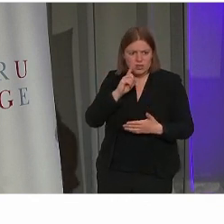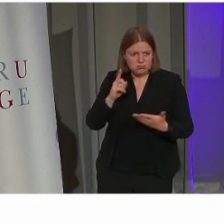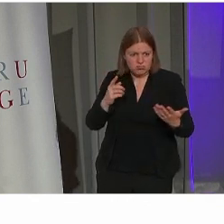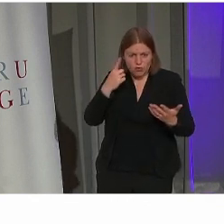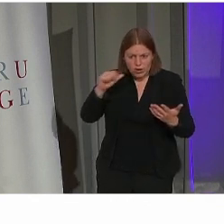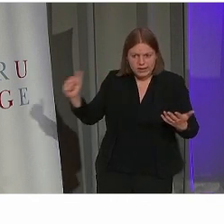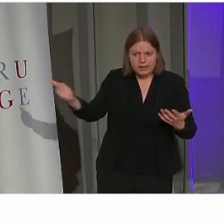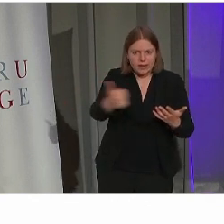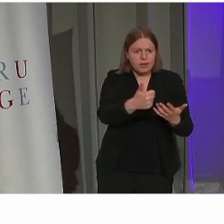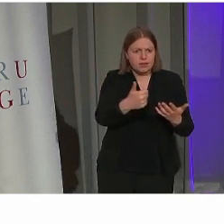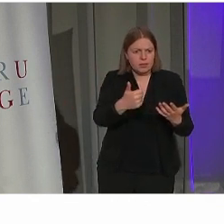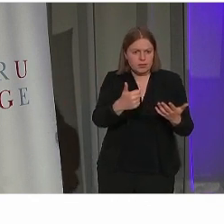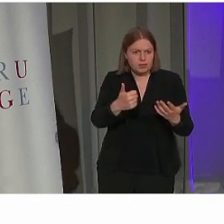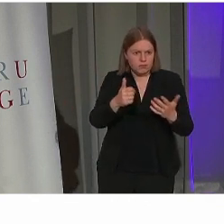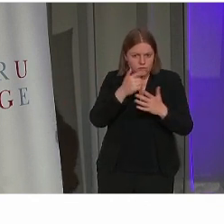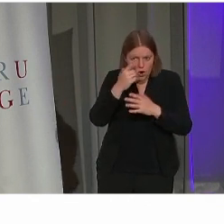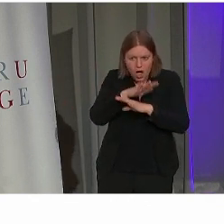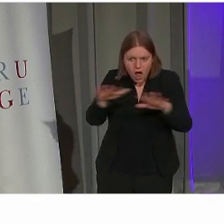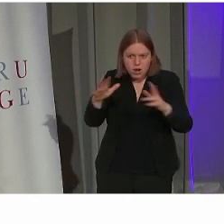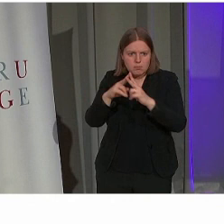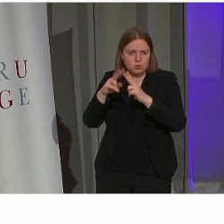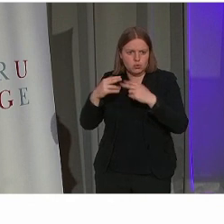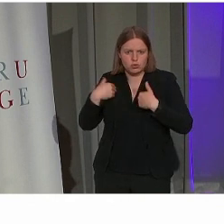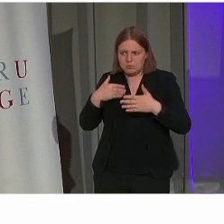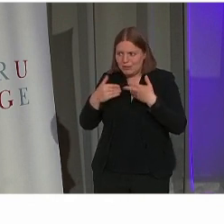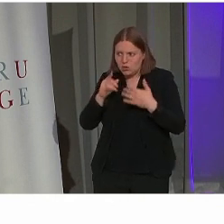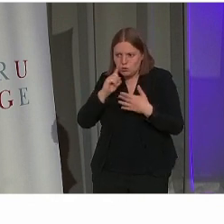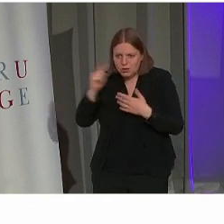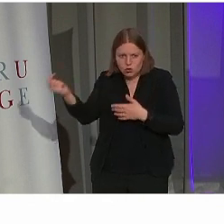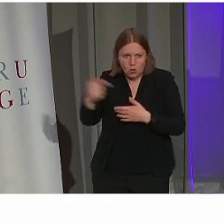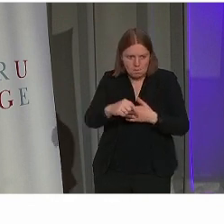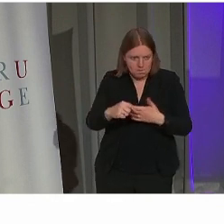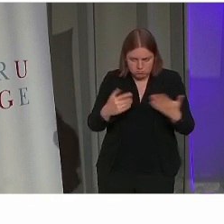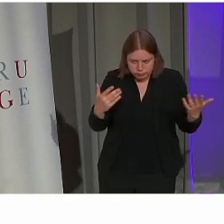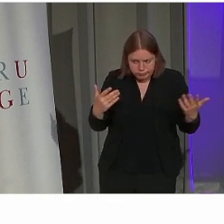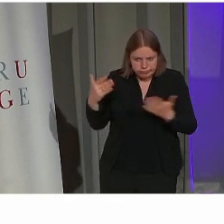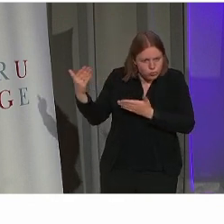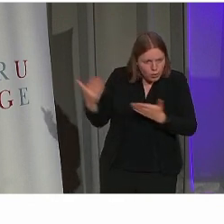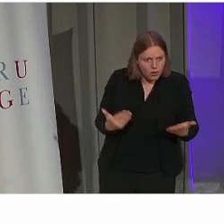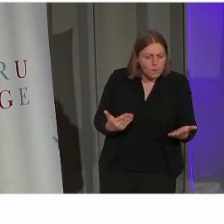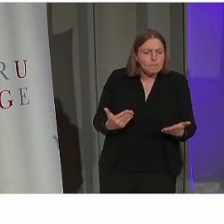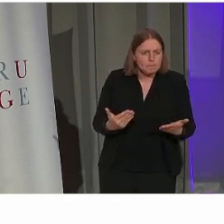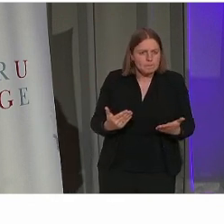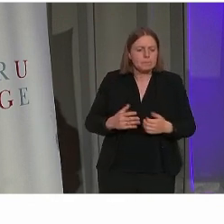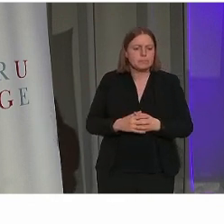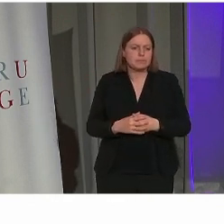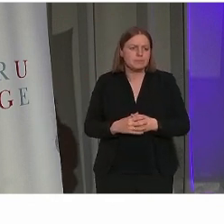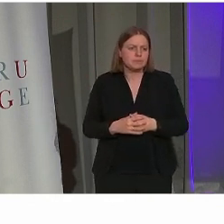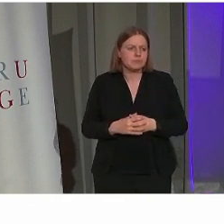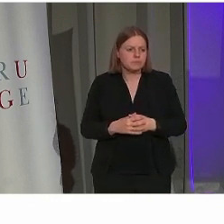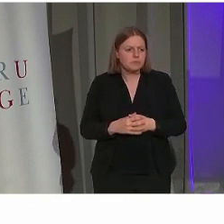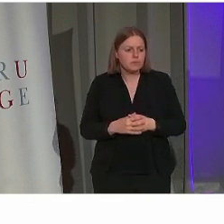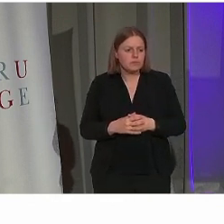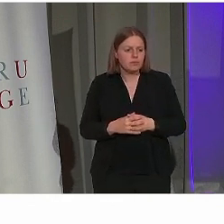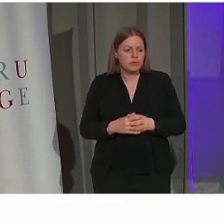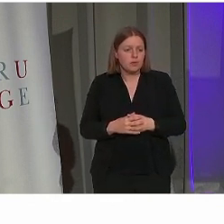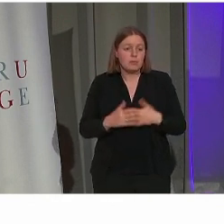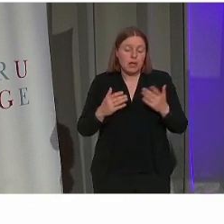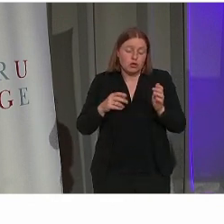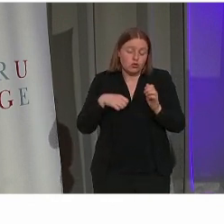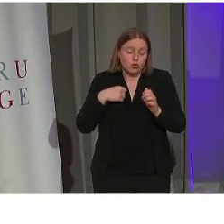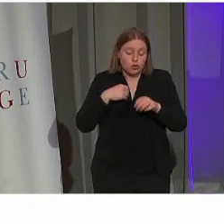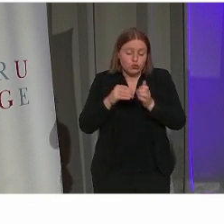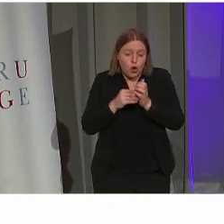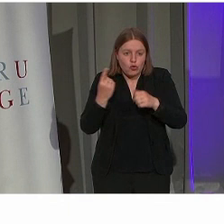belofte kunnen realiseren aan iedereen die de locaties van Herita bezoekt. Weliswaar, ik zeg het, er zal nog een tijd